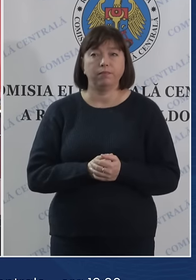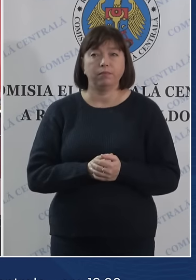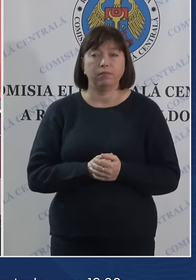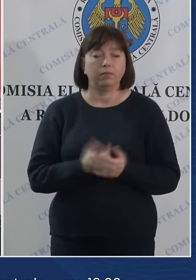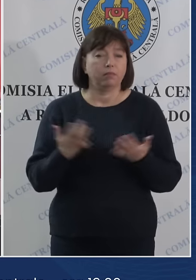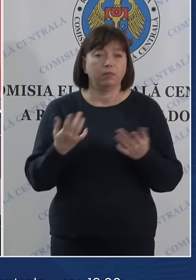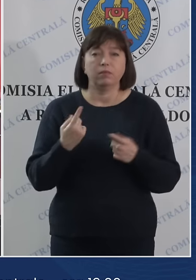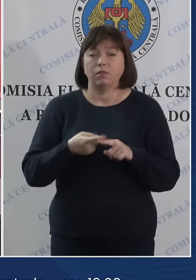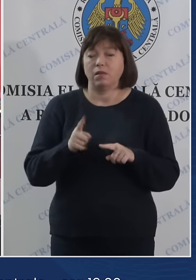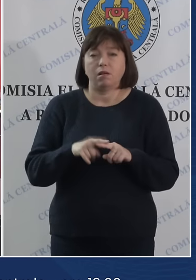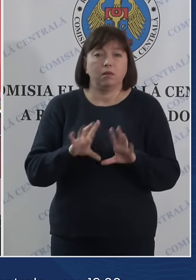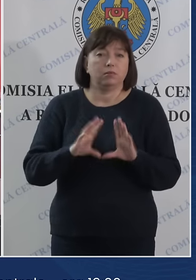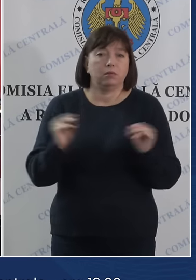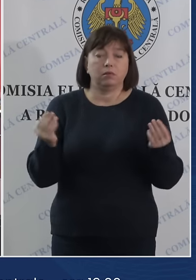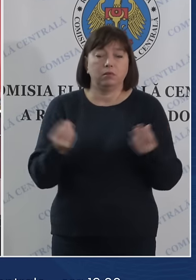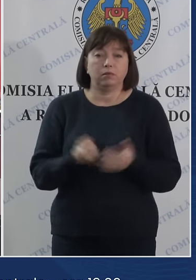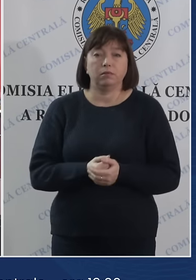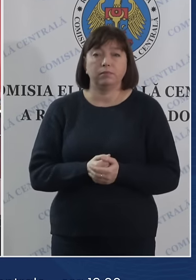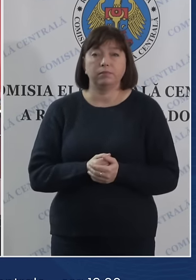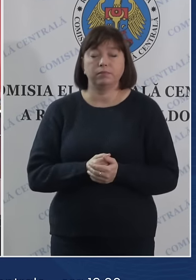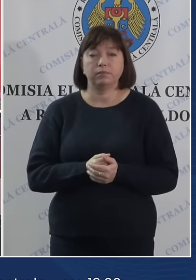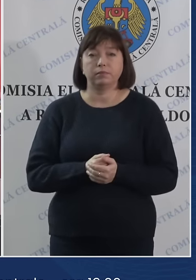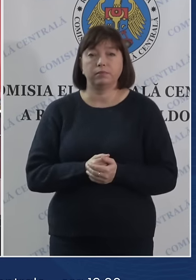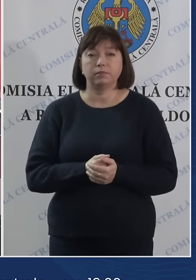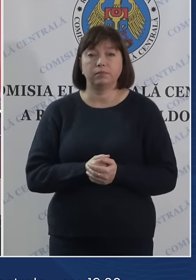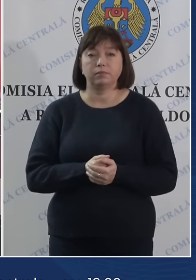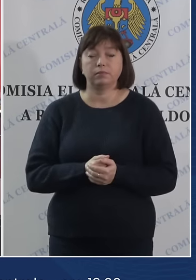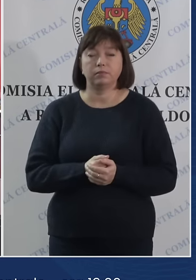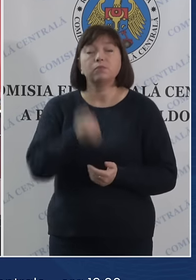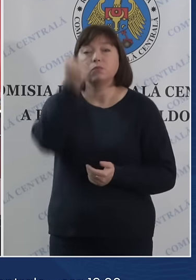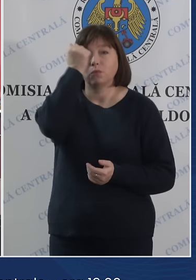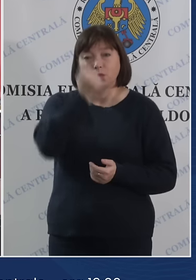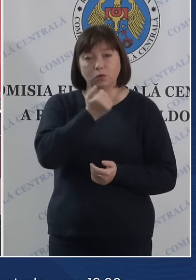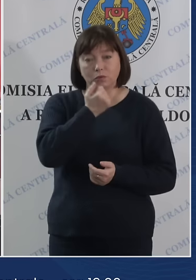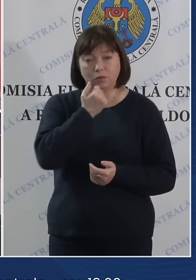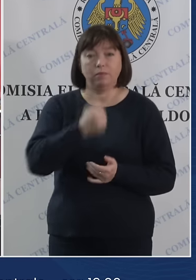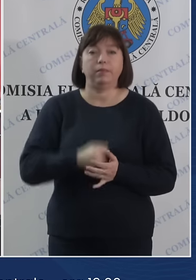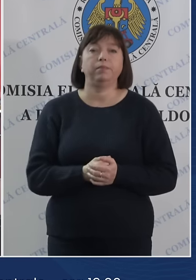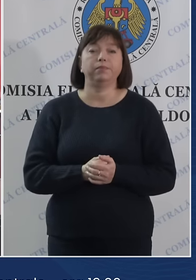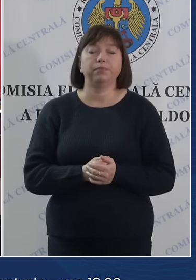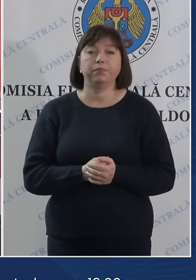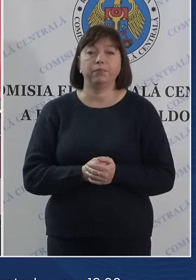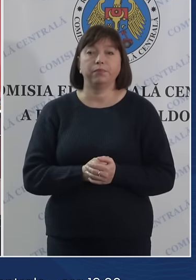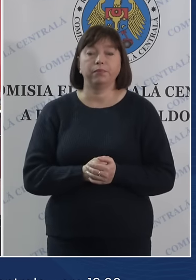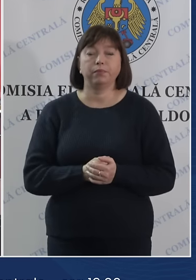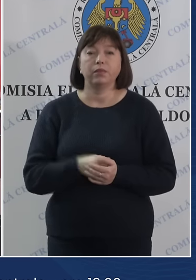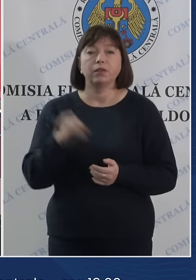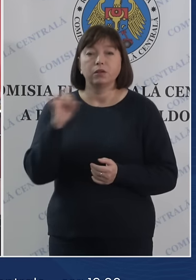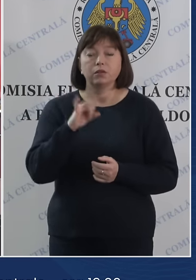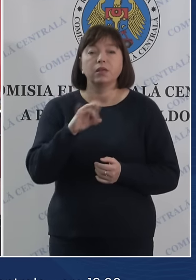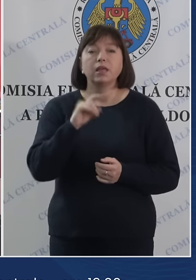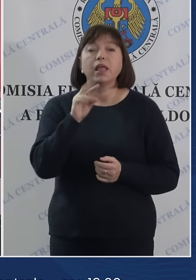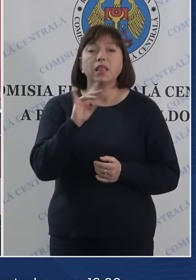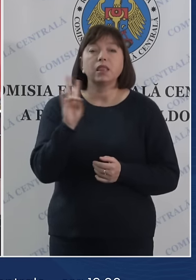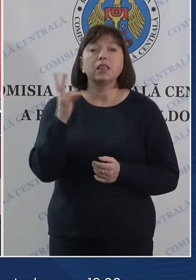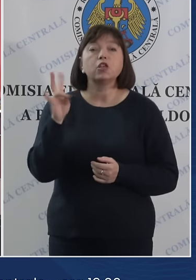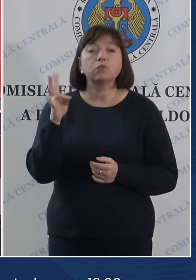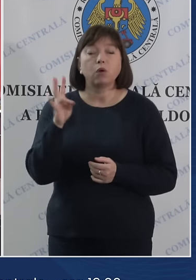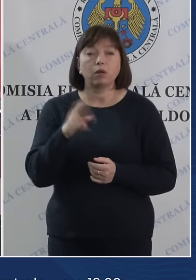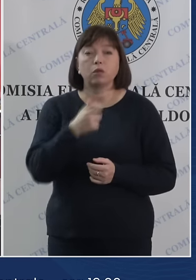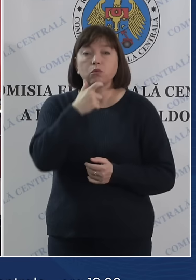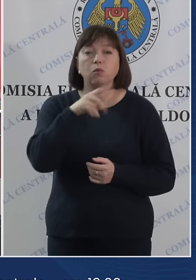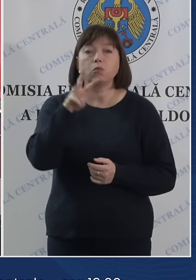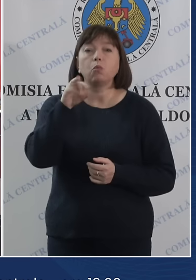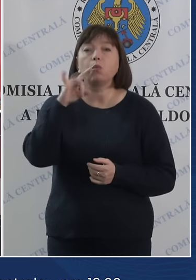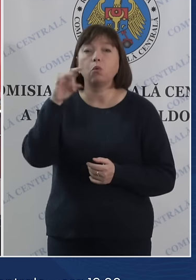Ați vă comunica. Mulțumim, doamnă Nițulaș. Și de la Nis Păreni, domnul